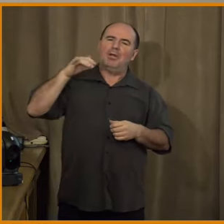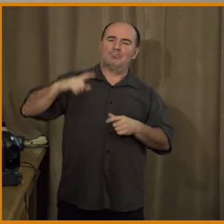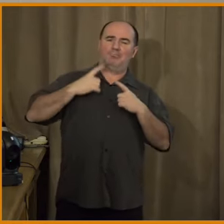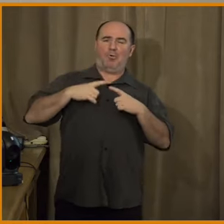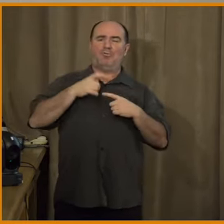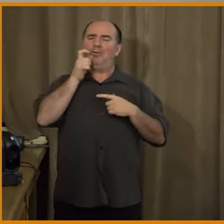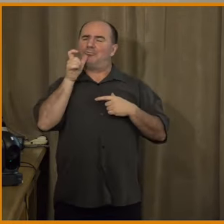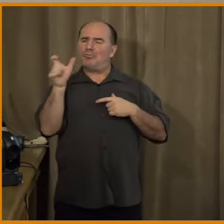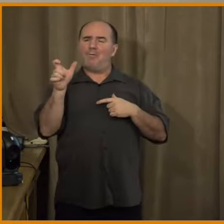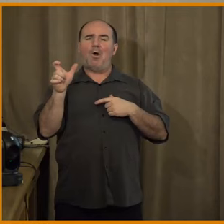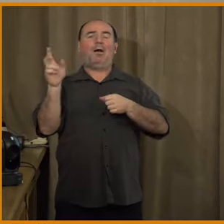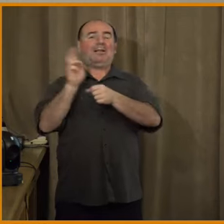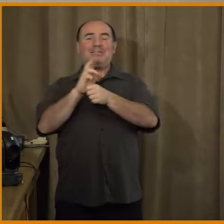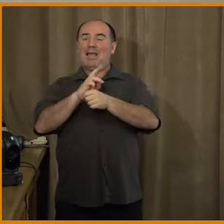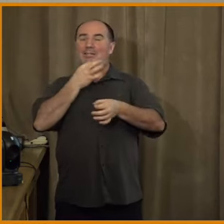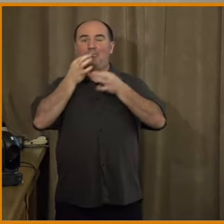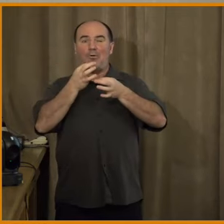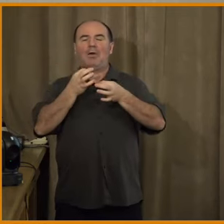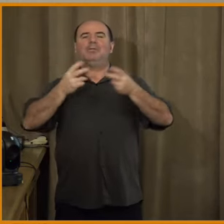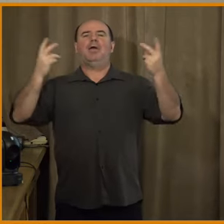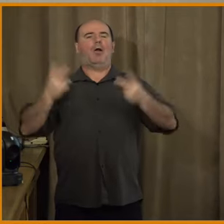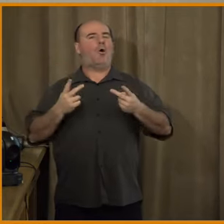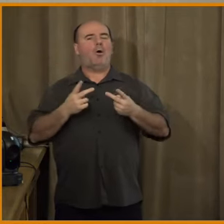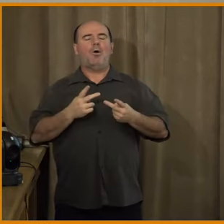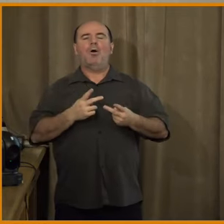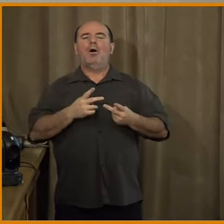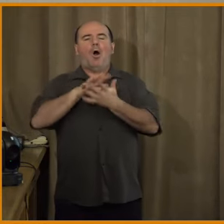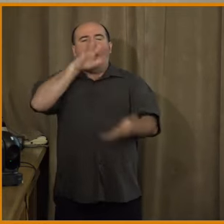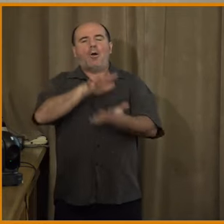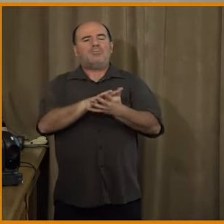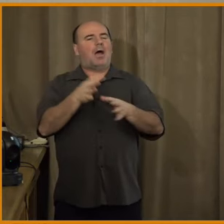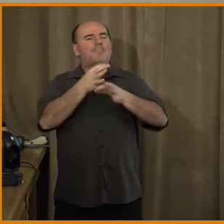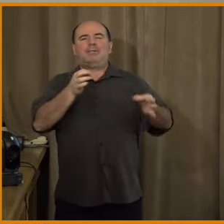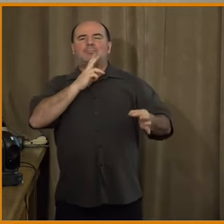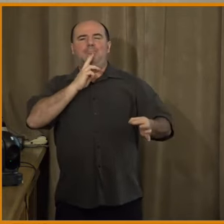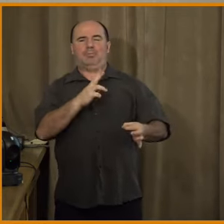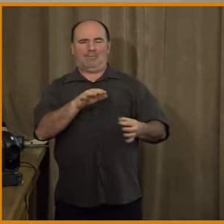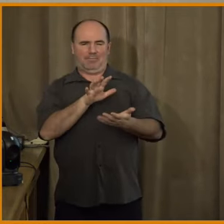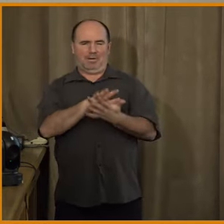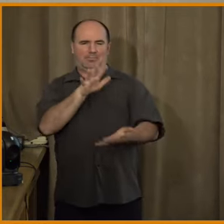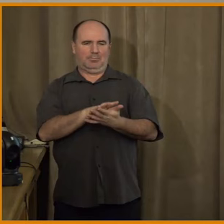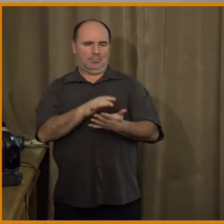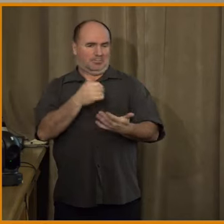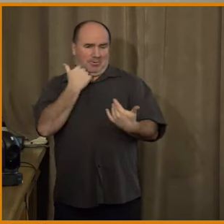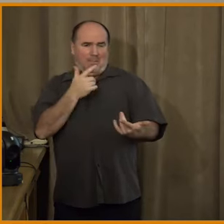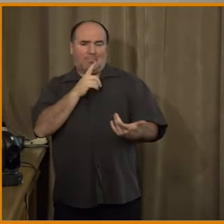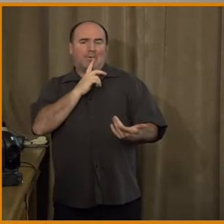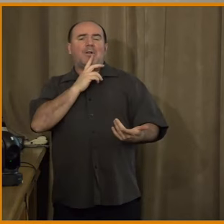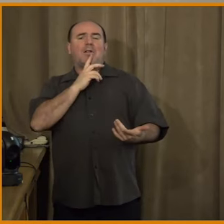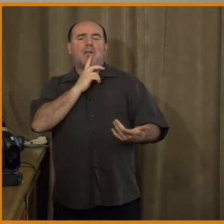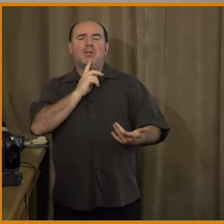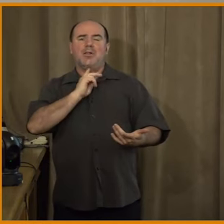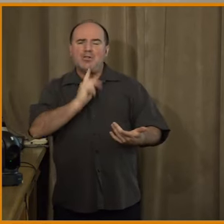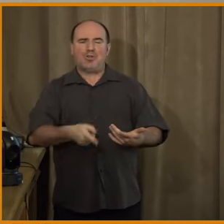obecně nepravdivý obsah. Když vy jste někdy zkusili nezdílet nějakou už ověřenou informaci, tak meta vám dá notifikaci,